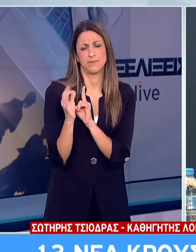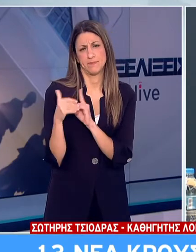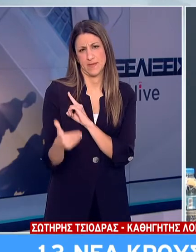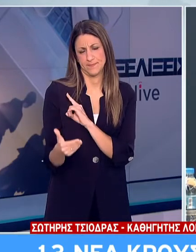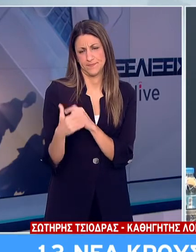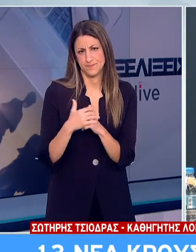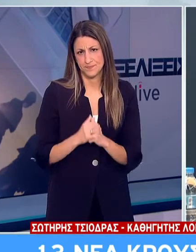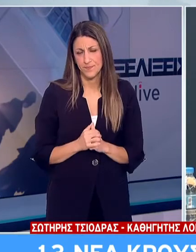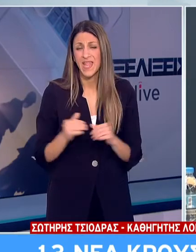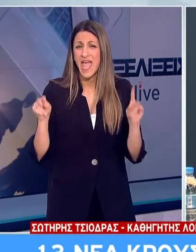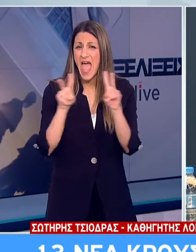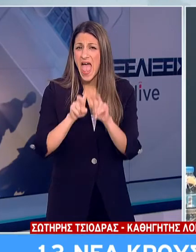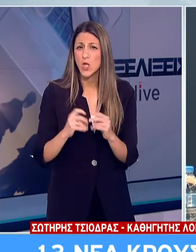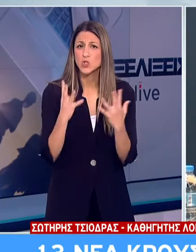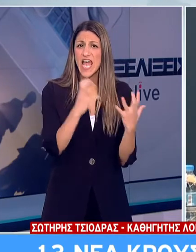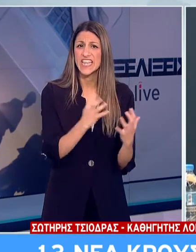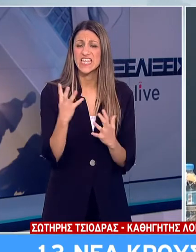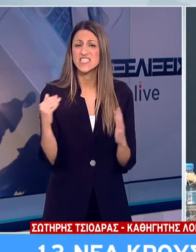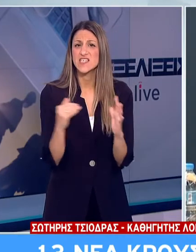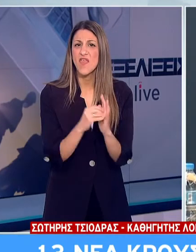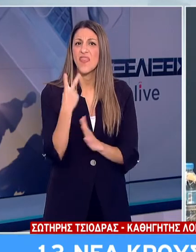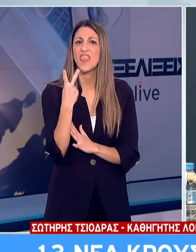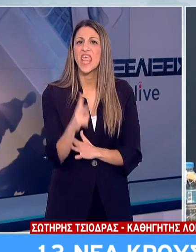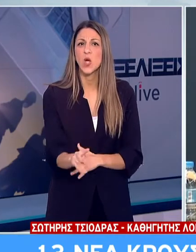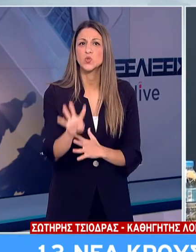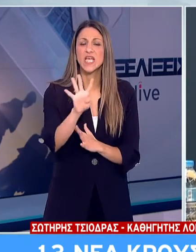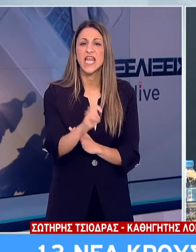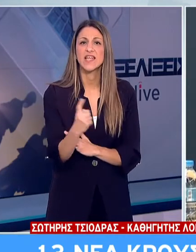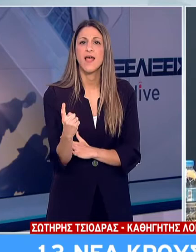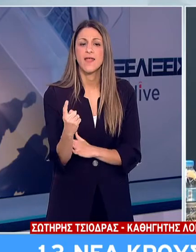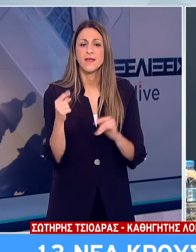Έχουν συνολικά ελεγχθεί 94.291 κλινικά δείγματα.